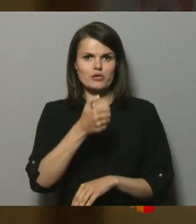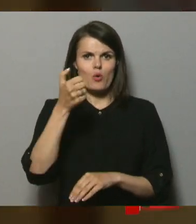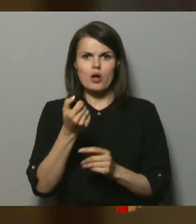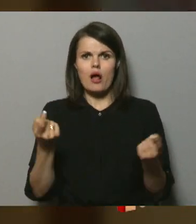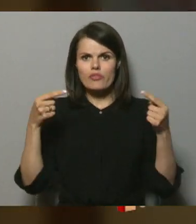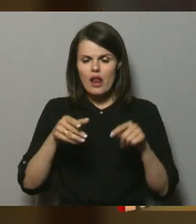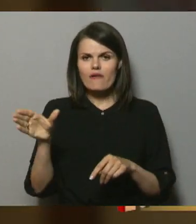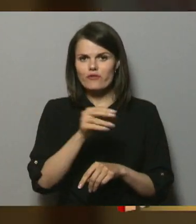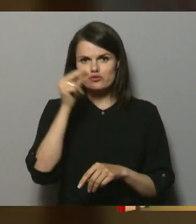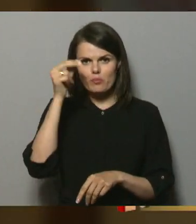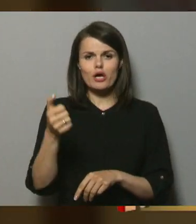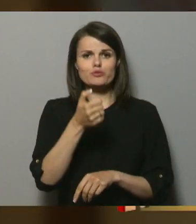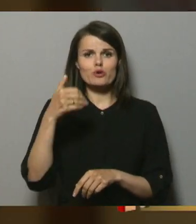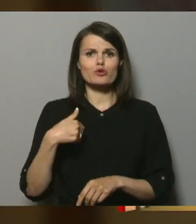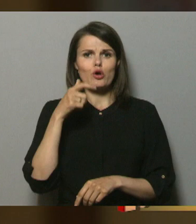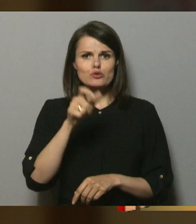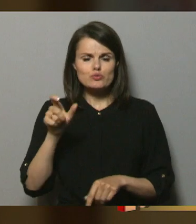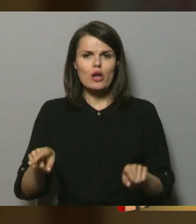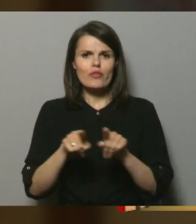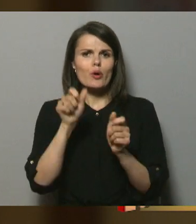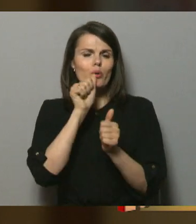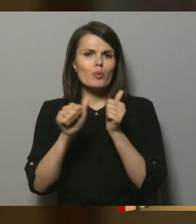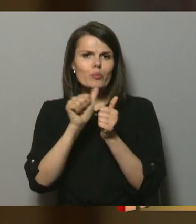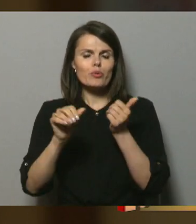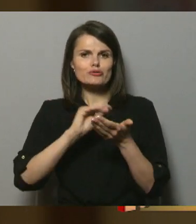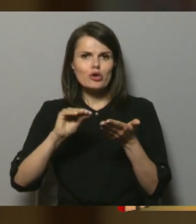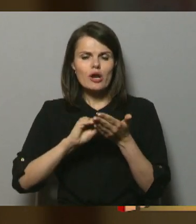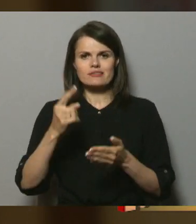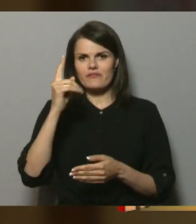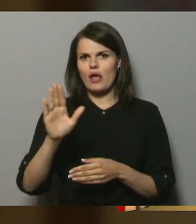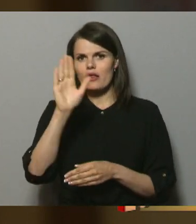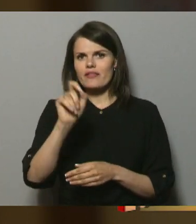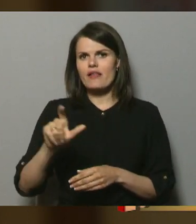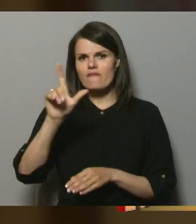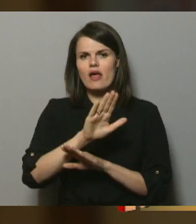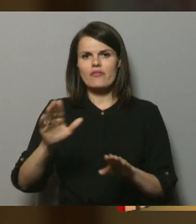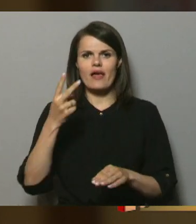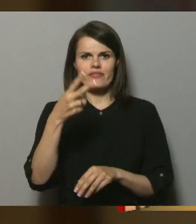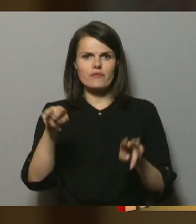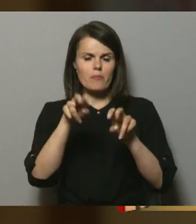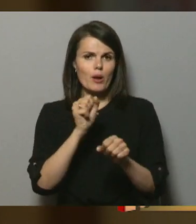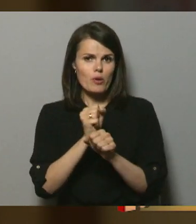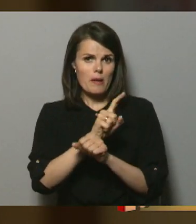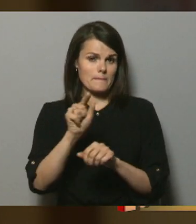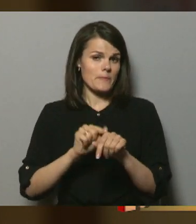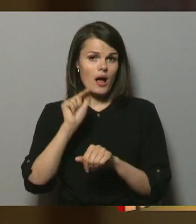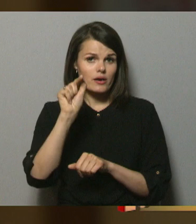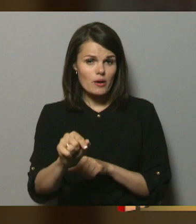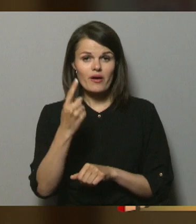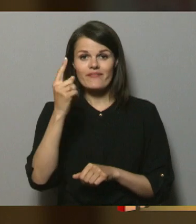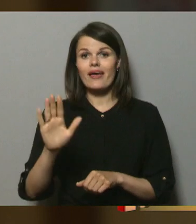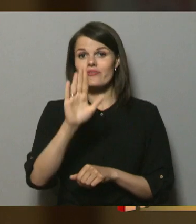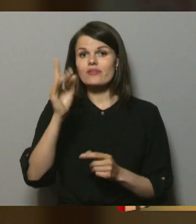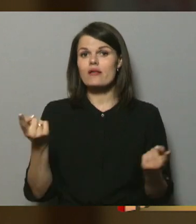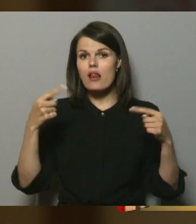Visa mācību gada laikā skolēni jau tāpat ir bieži rakstījuši vienā dienā vairāk par diviem pārbaudas darbiem, kas arī ir pārkāpums, jo viens